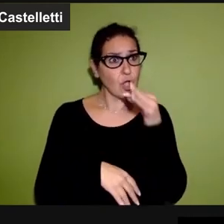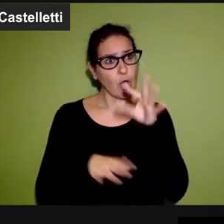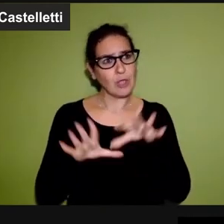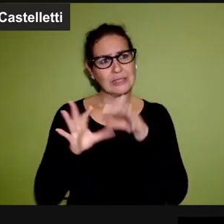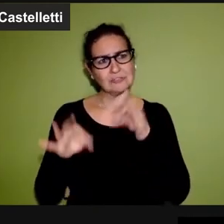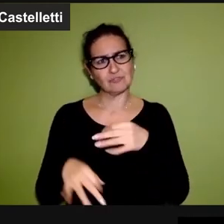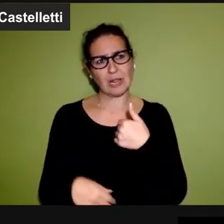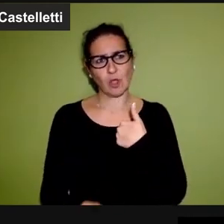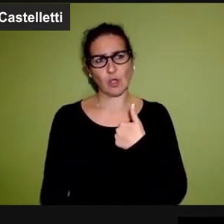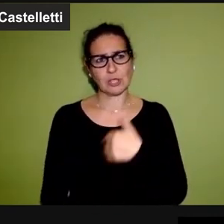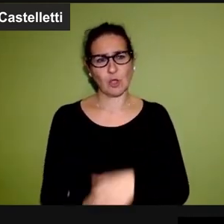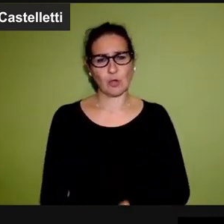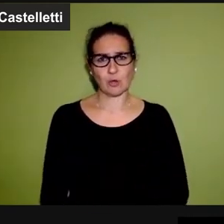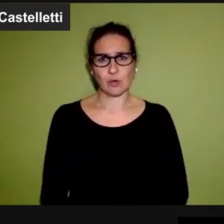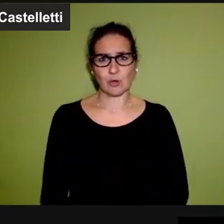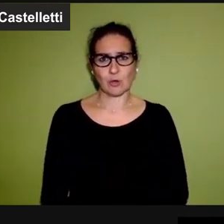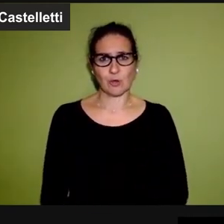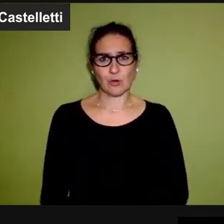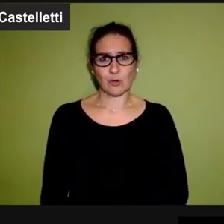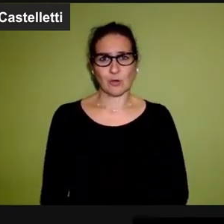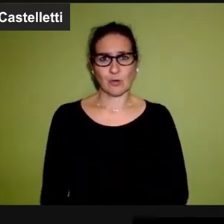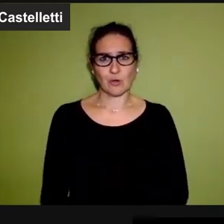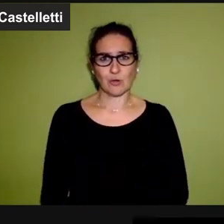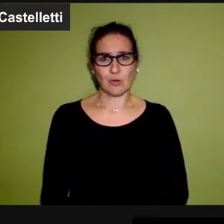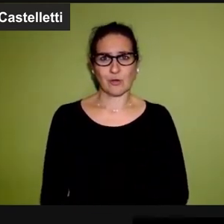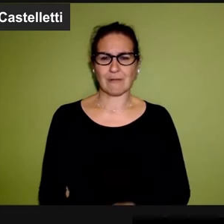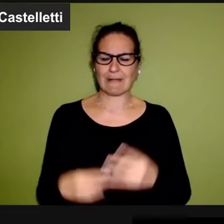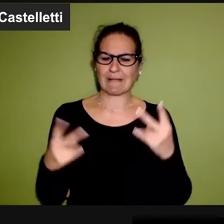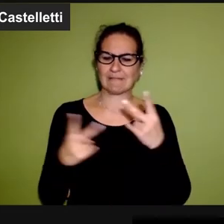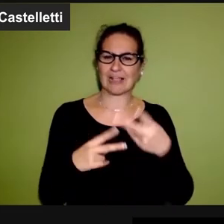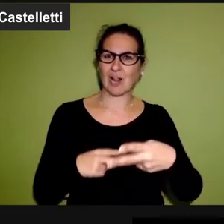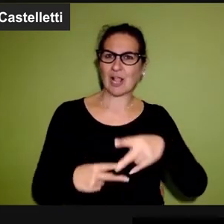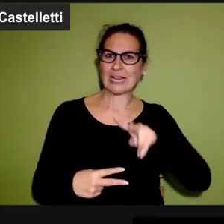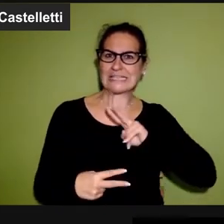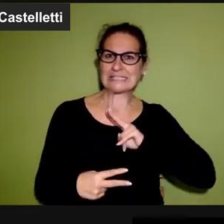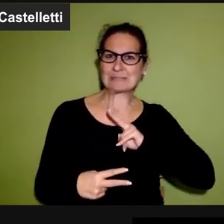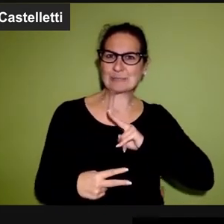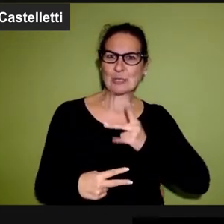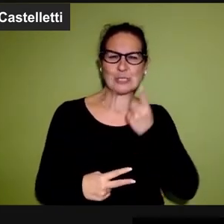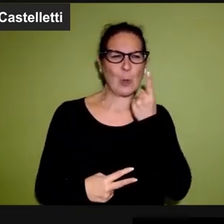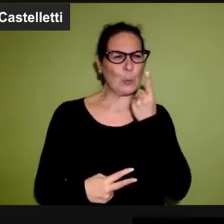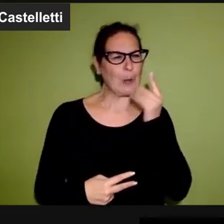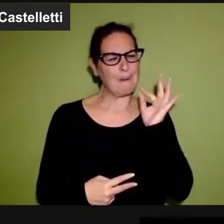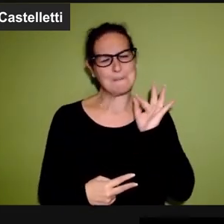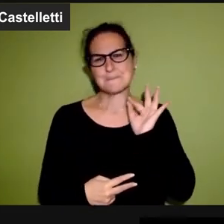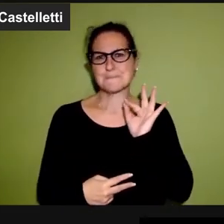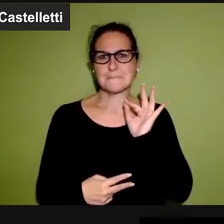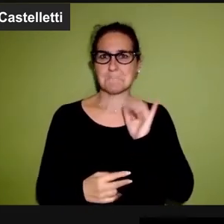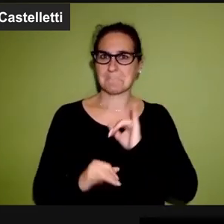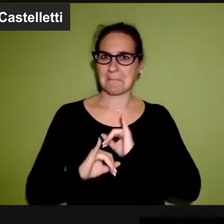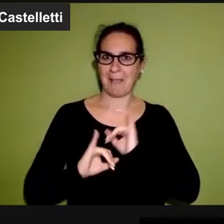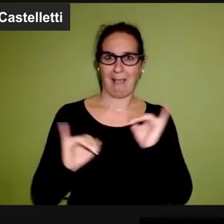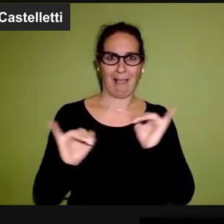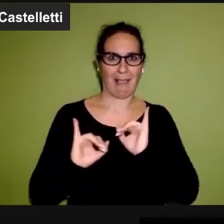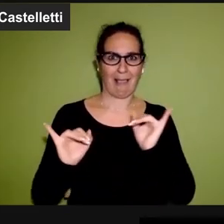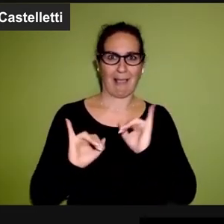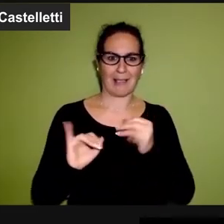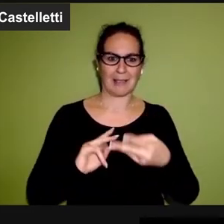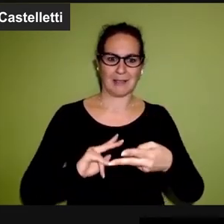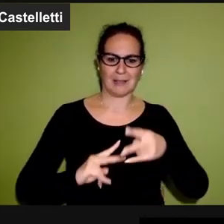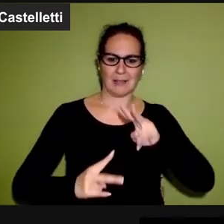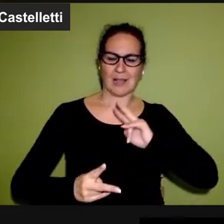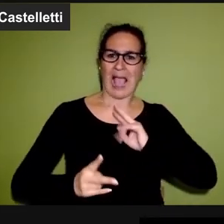decidere lei o che decida io? E non ho mai avuto una risposta precisa, erano subito